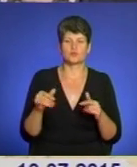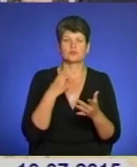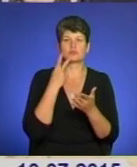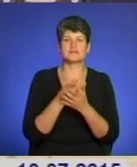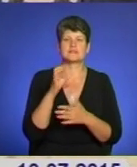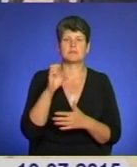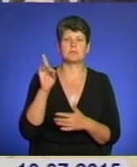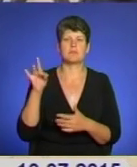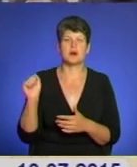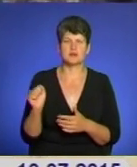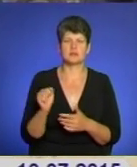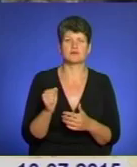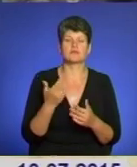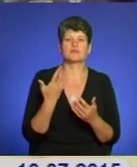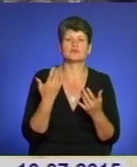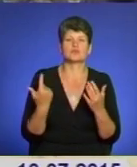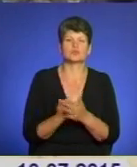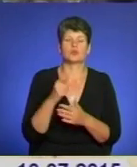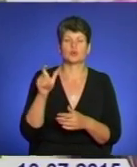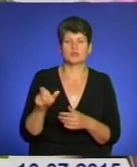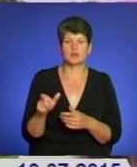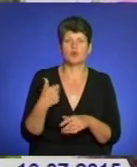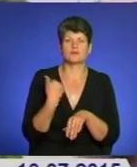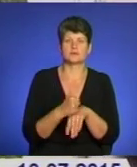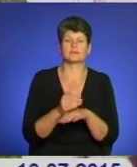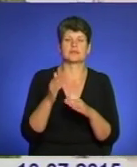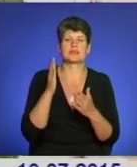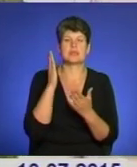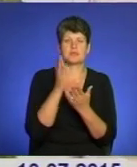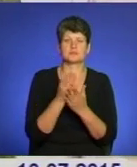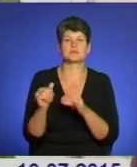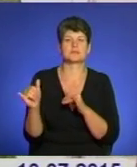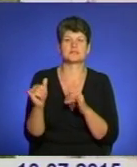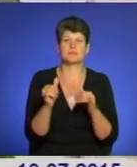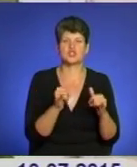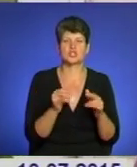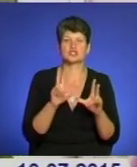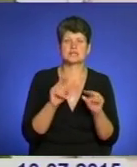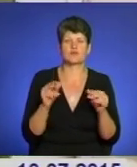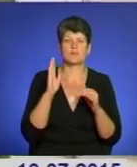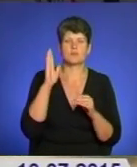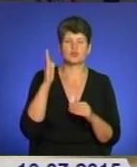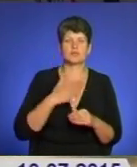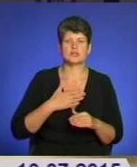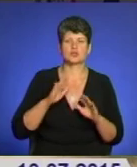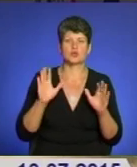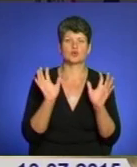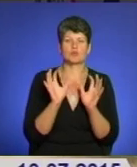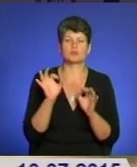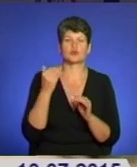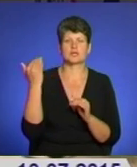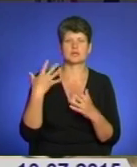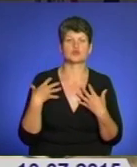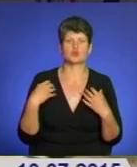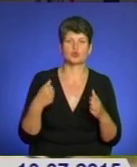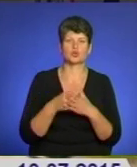Степан Барна, вкотре людина. Найпріоритетніший напрямок – забезпечення щасливого майбутнього наших дітей, турбота про їхнє здоров'я.